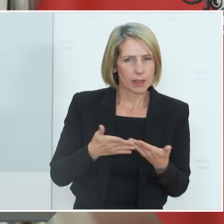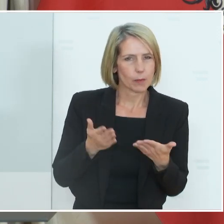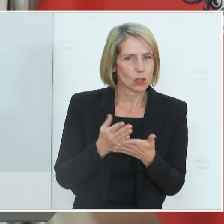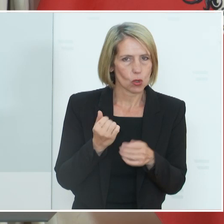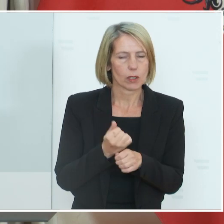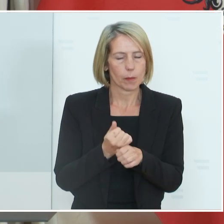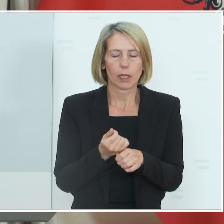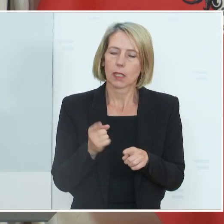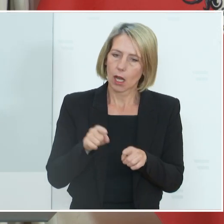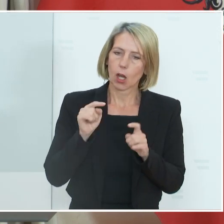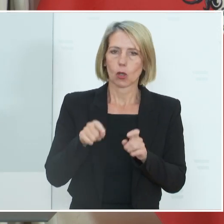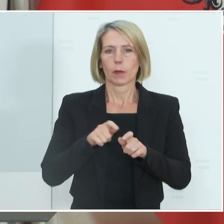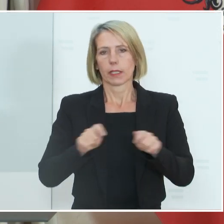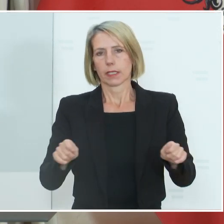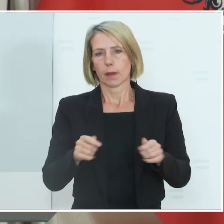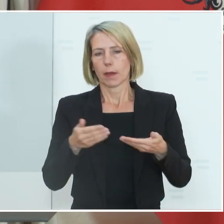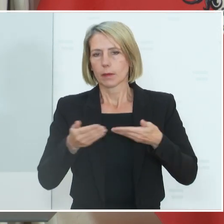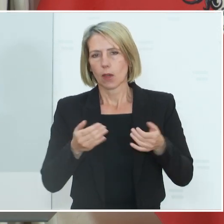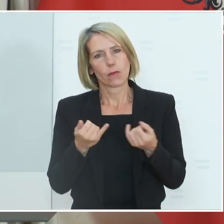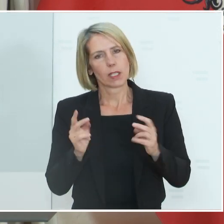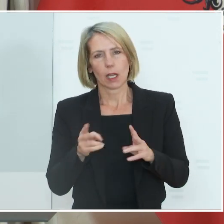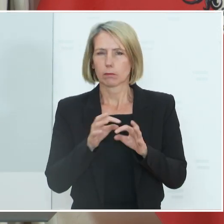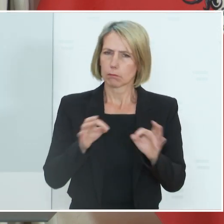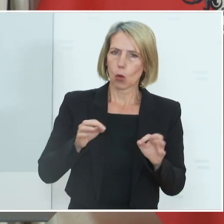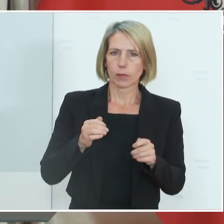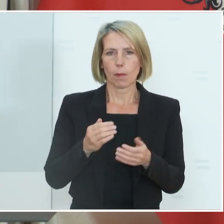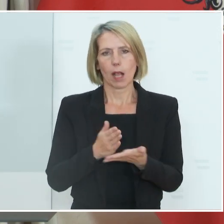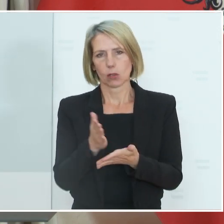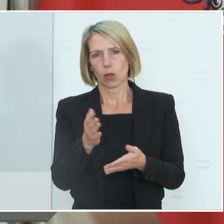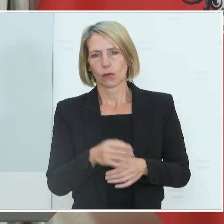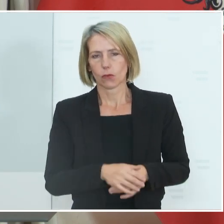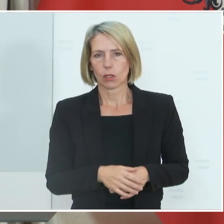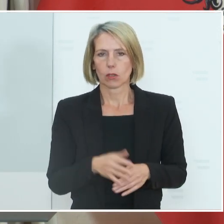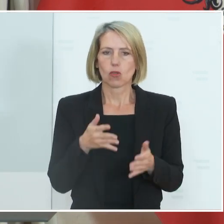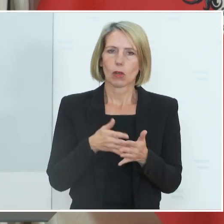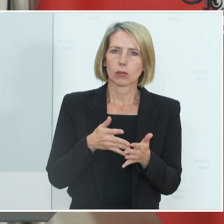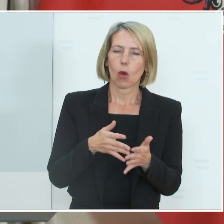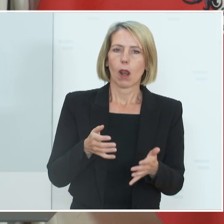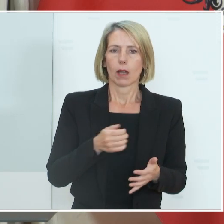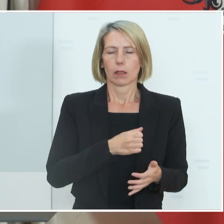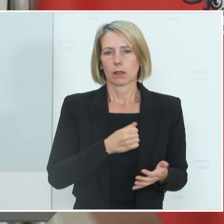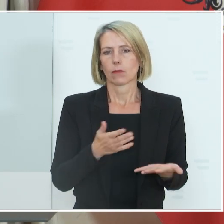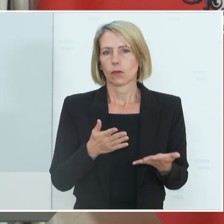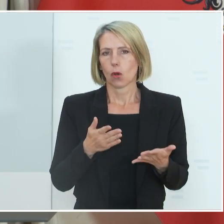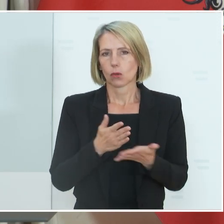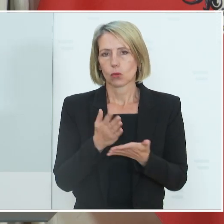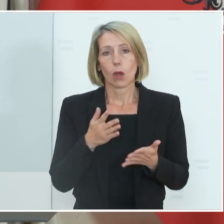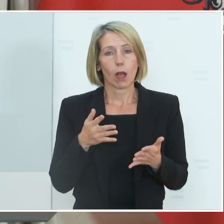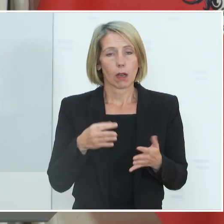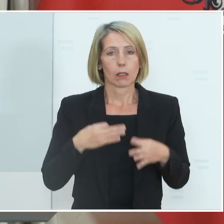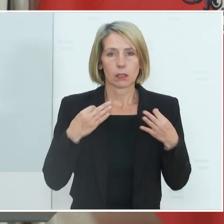Maßnahme, die Unternehmen beraten, wie das auch idealerweise gemacht werden kann, die Kontrollen erfolgen durch die Gesundheitsbehörden.